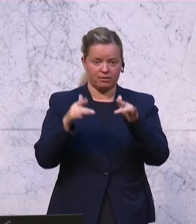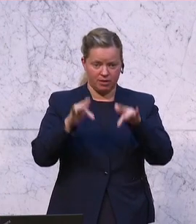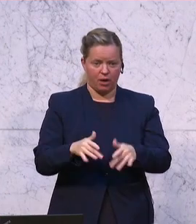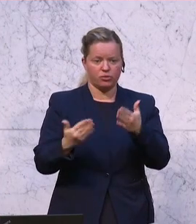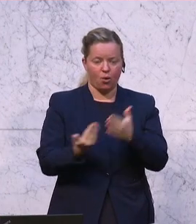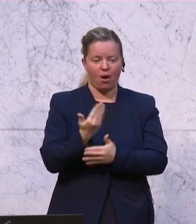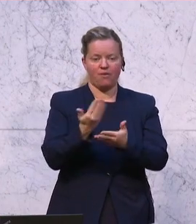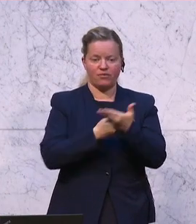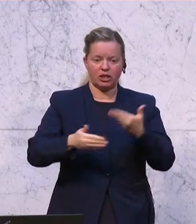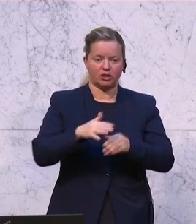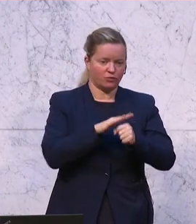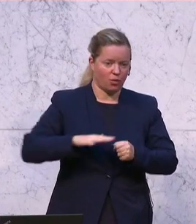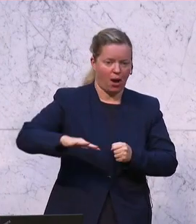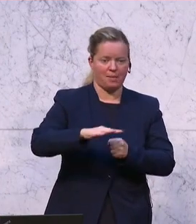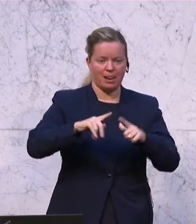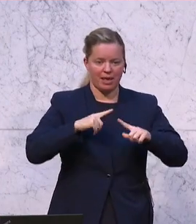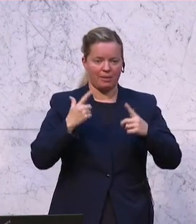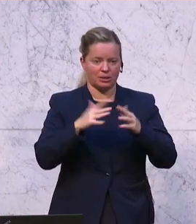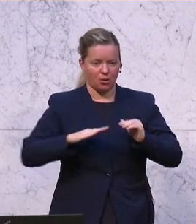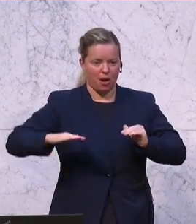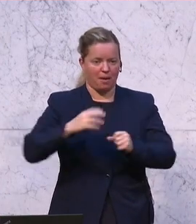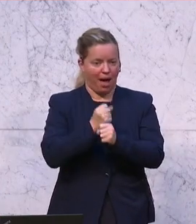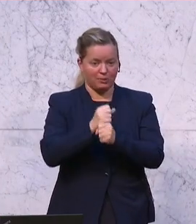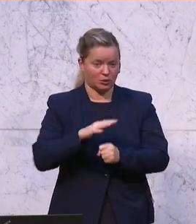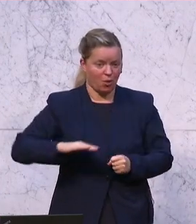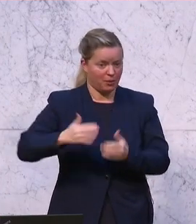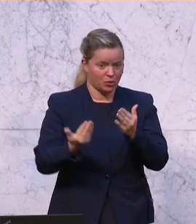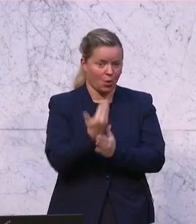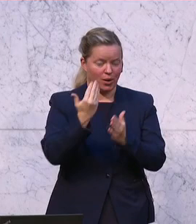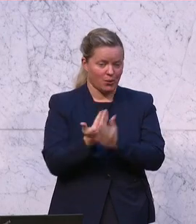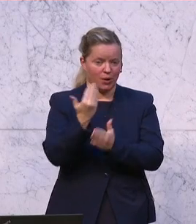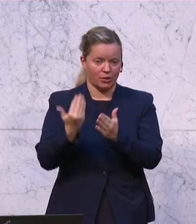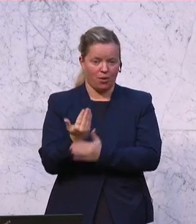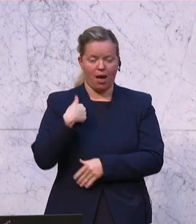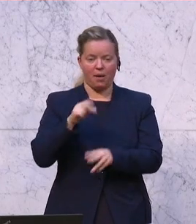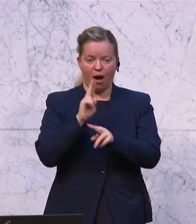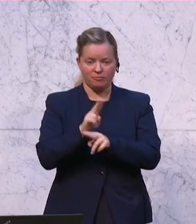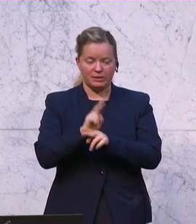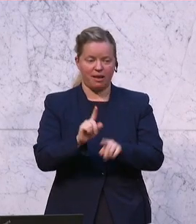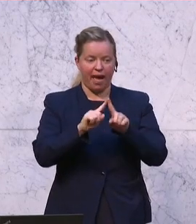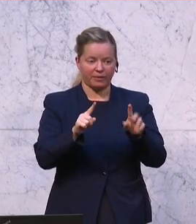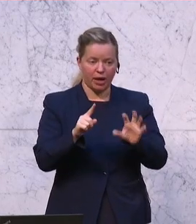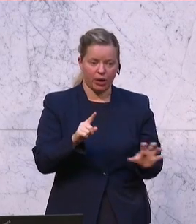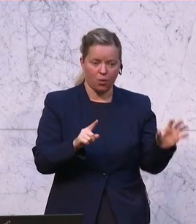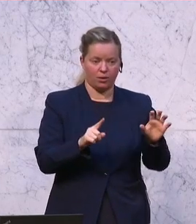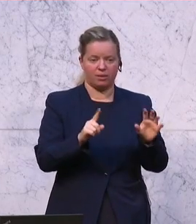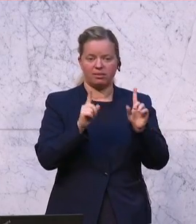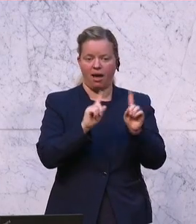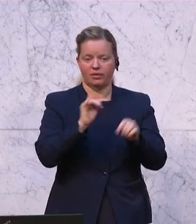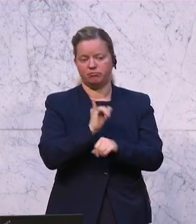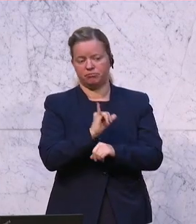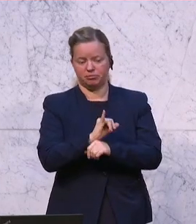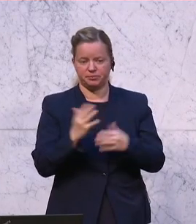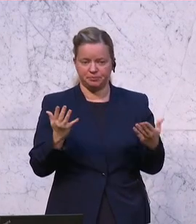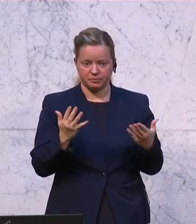Wirtschaftsräume, Lebensräume, Arbeitsräume. Aber wir müssen auch aufpassen, dass wir andere Regionen nicht vernachlässigen. Und gerade